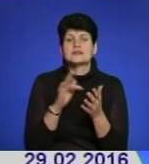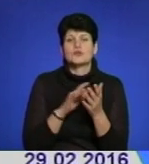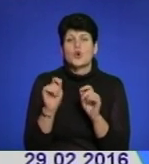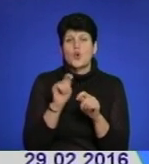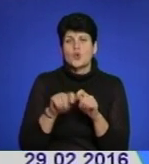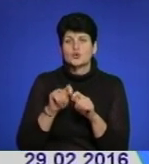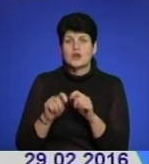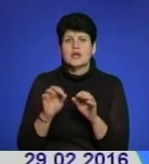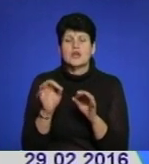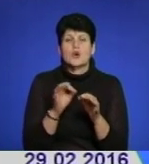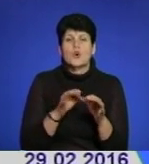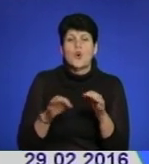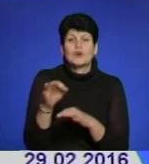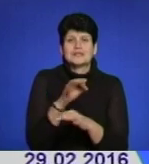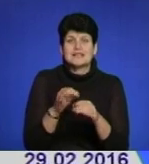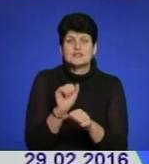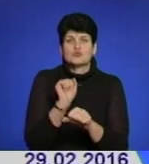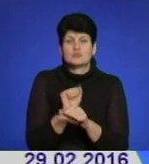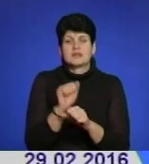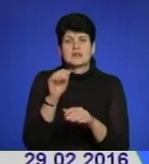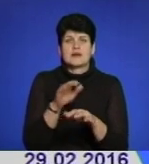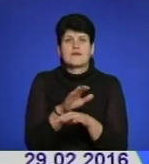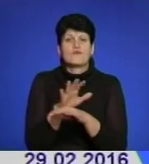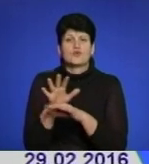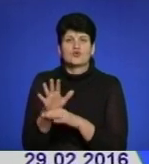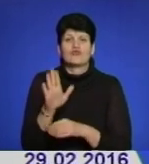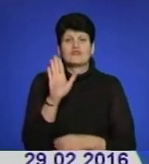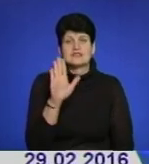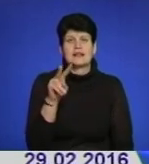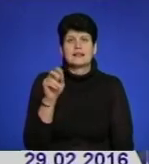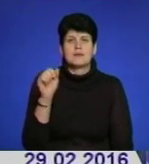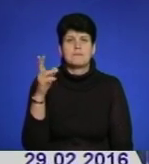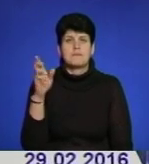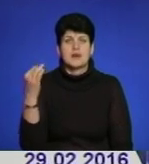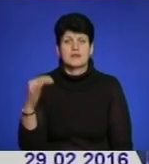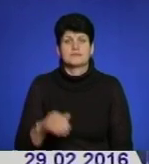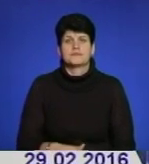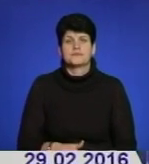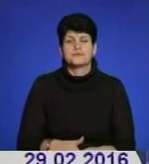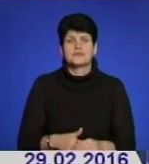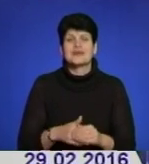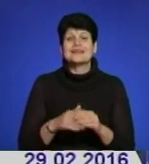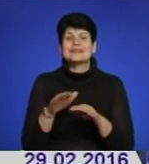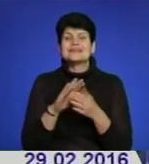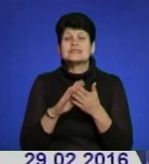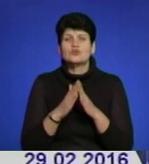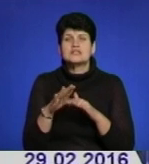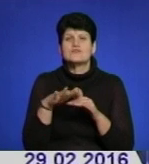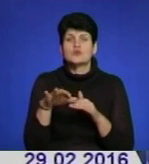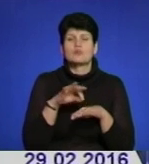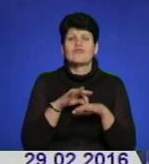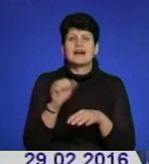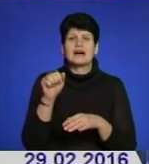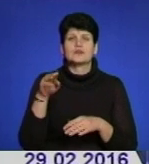припинення вогню та стабілізації лінії розмежування сторін Василь Лабай. Ситуація у зоні проведення АТО